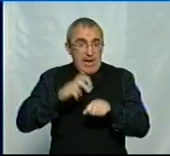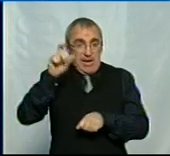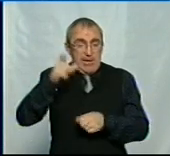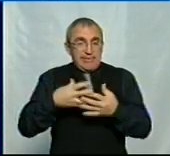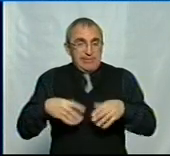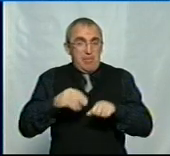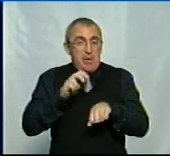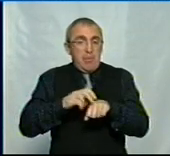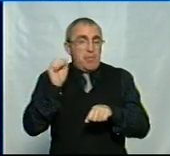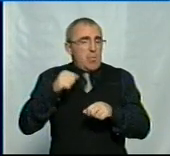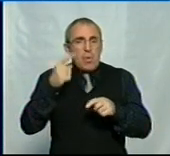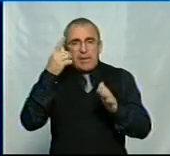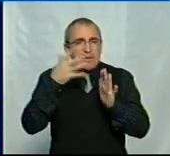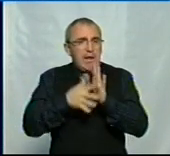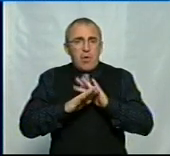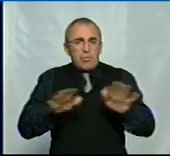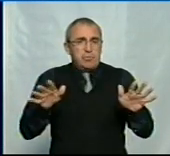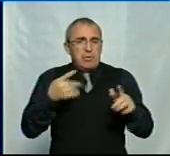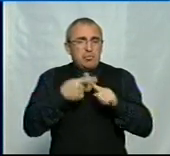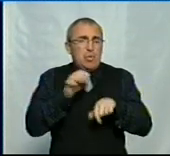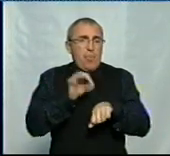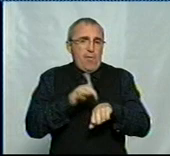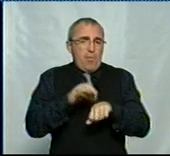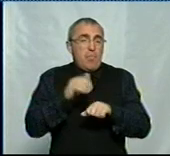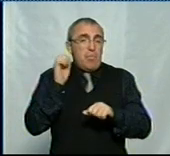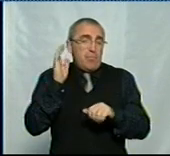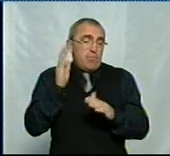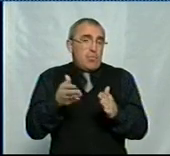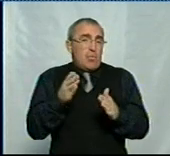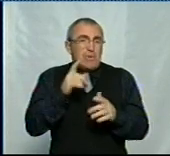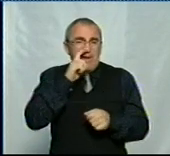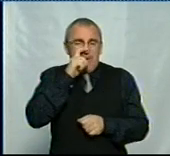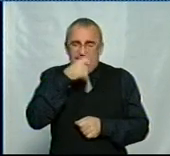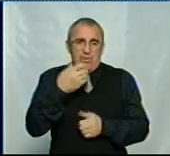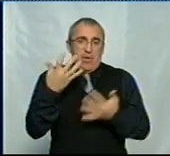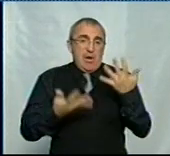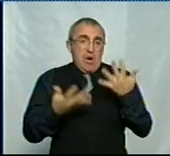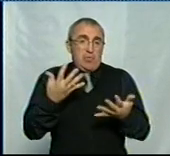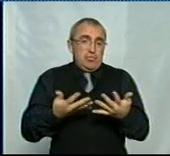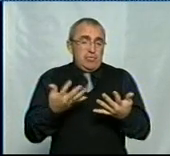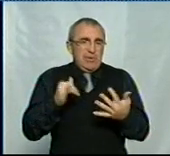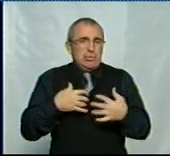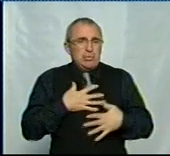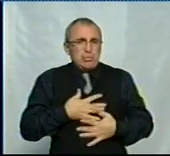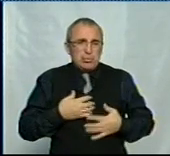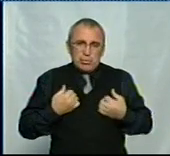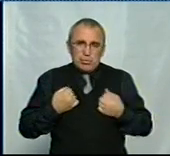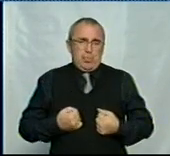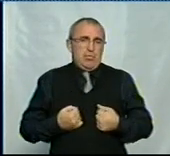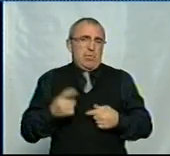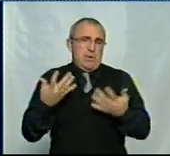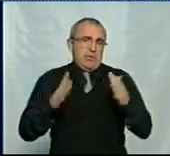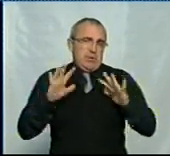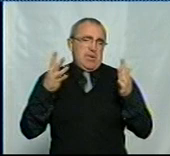сімейний лікар, може не розпізнати цю хворобу, і, знаєте, буде гірко, якщо ось так трапиться.